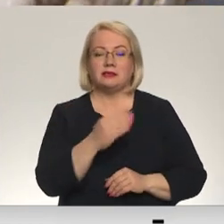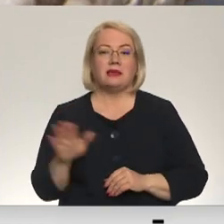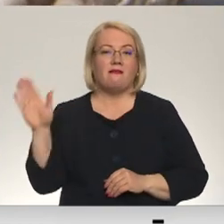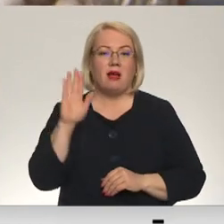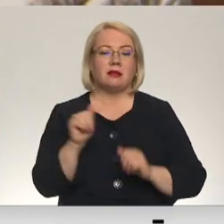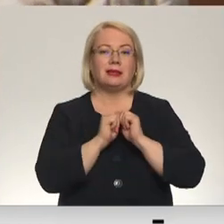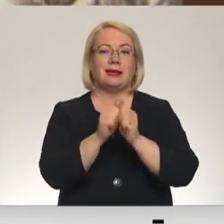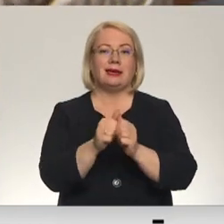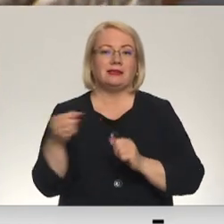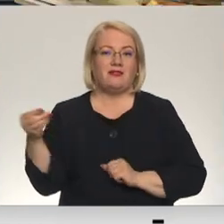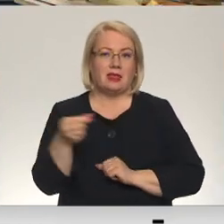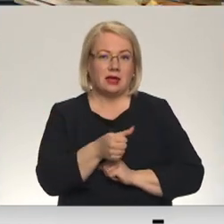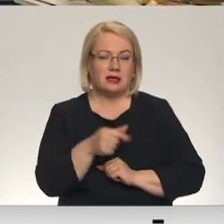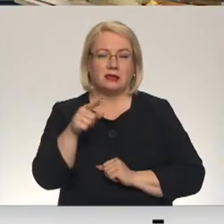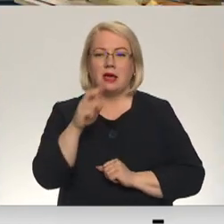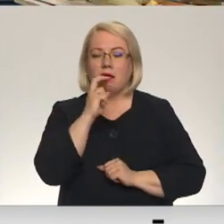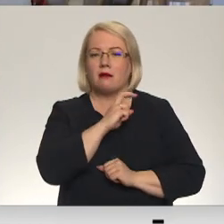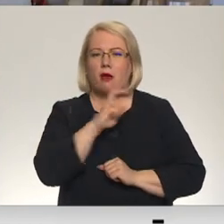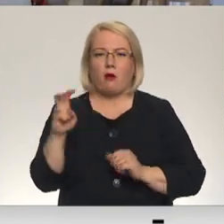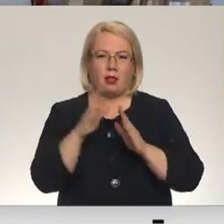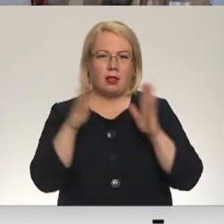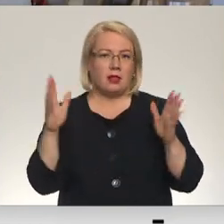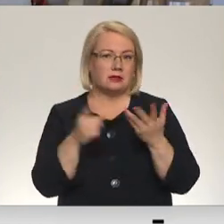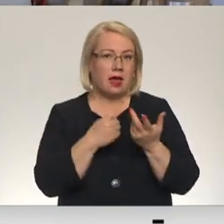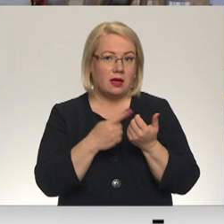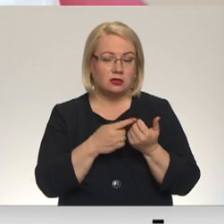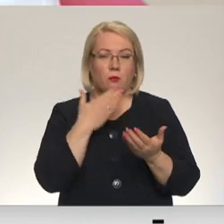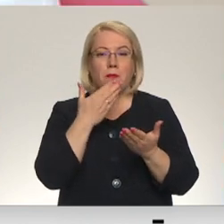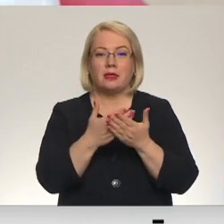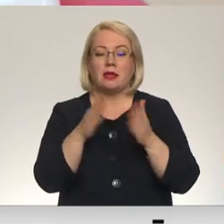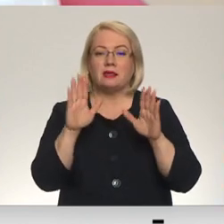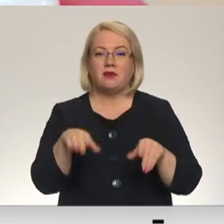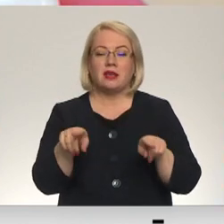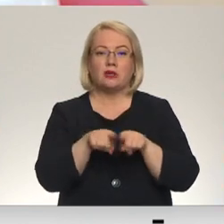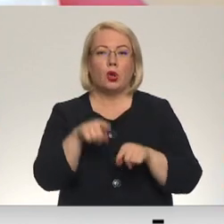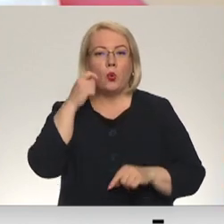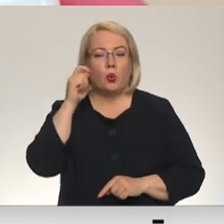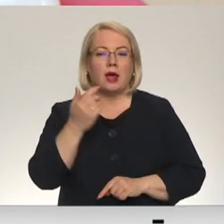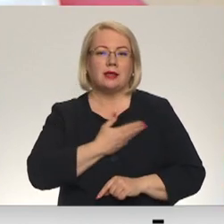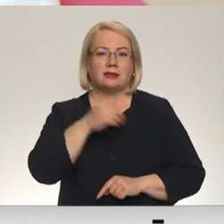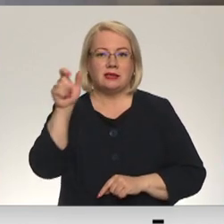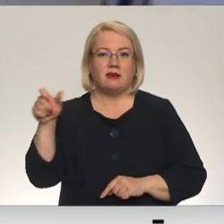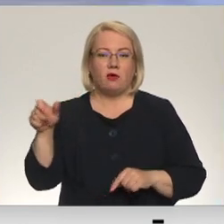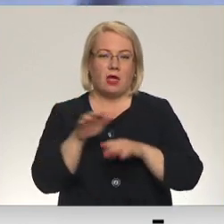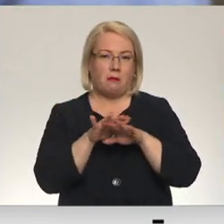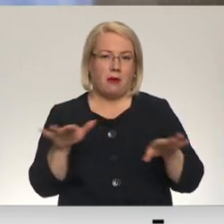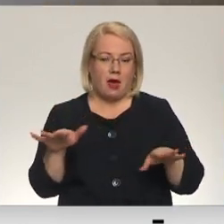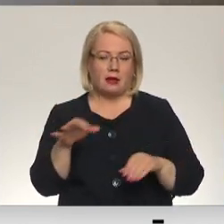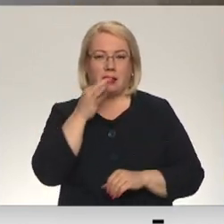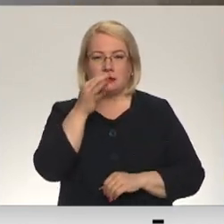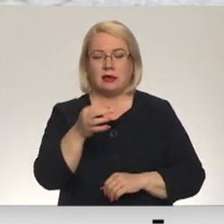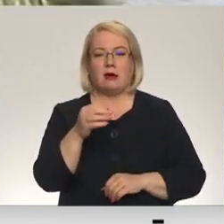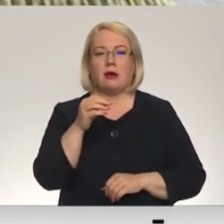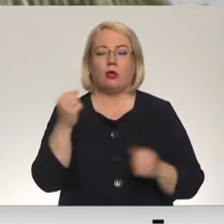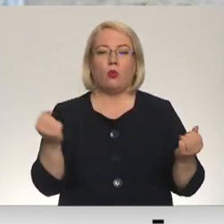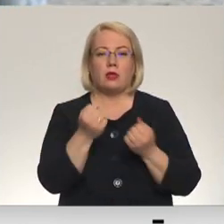līdzfinansēs. Tas ir rekordmēls skaidrs. Un pieteikties drīkstais arī Ukrainas civiliedzīvotāju bērni. Norāda nodarbinātības